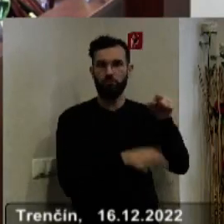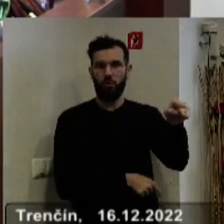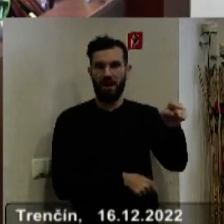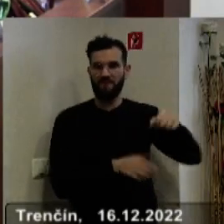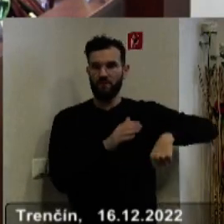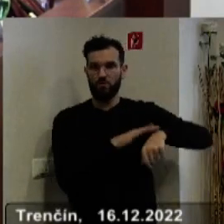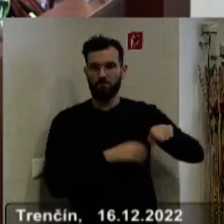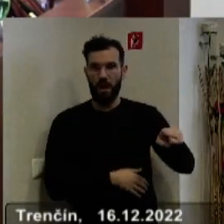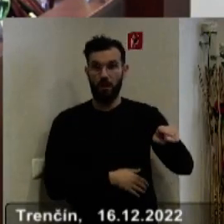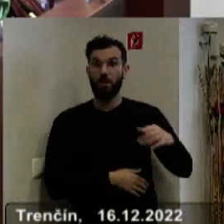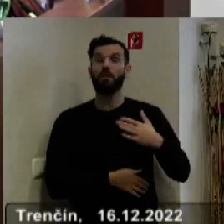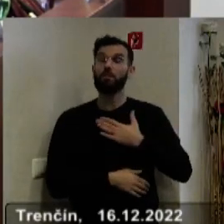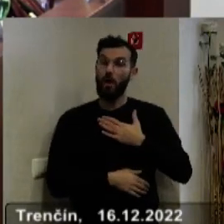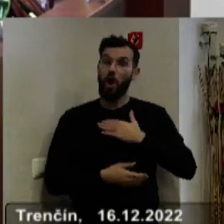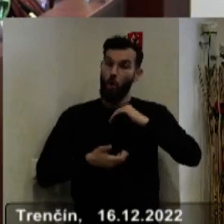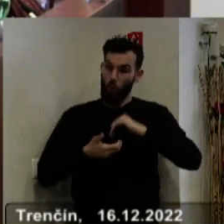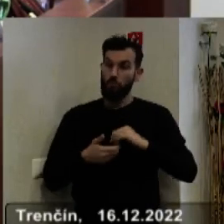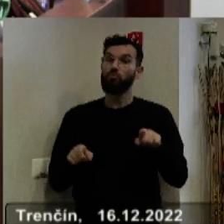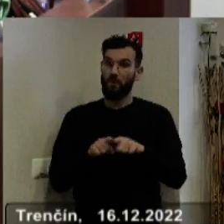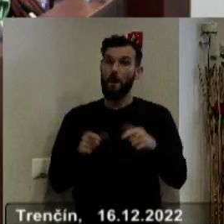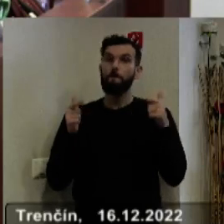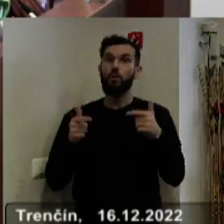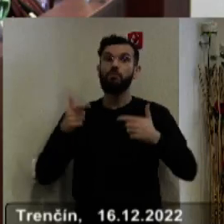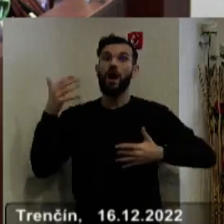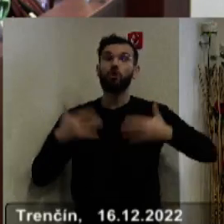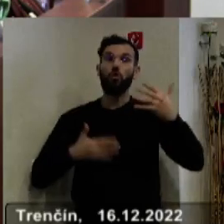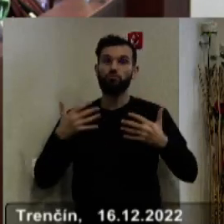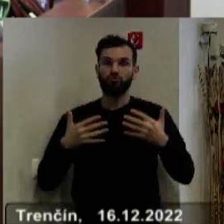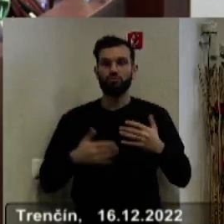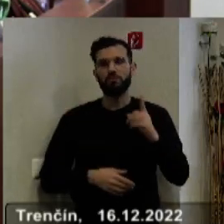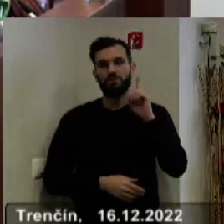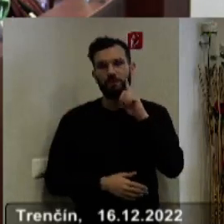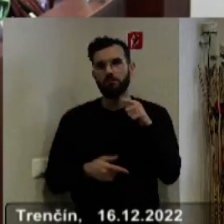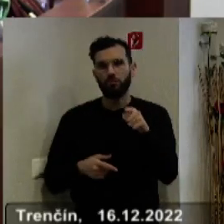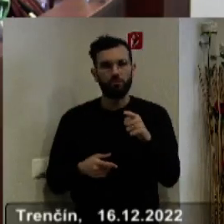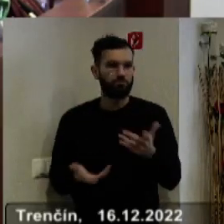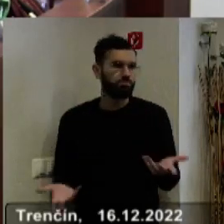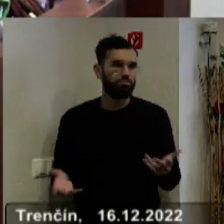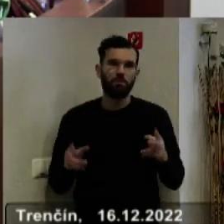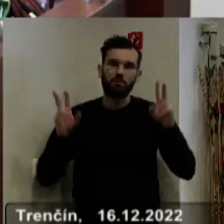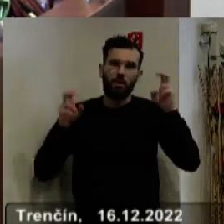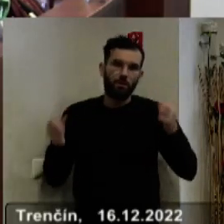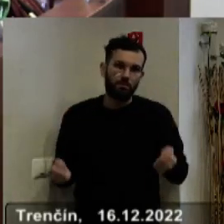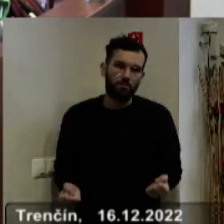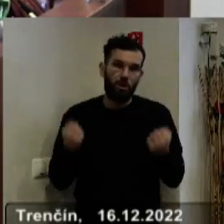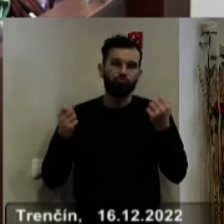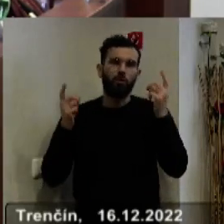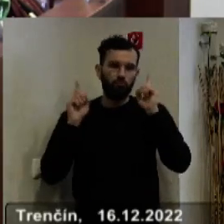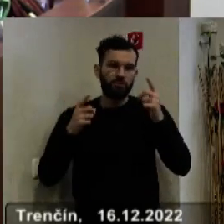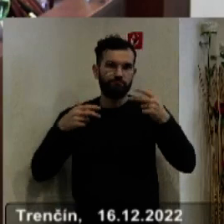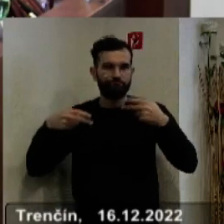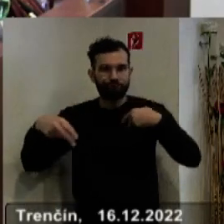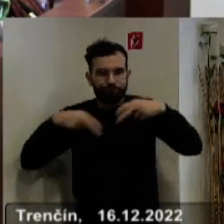prípade aj náš klub podporilo spočet, ale poprosím vás, bude to ťažká téma, ale budeme musieť spoločne komunikovať ťažkú